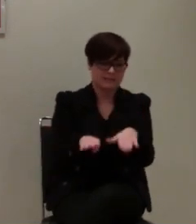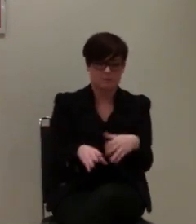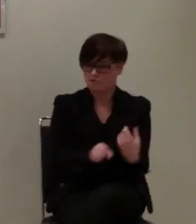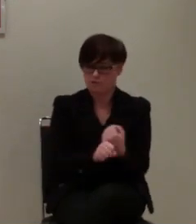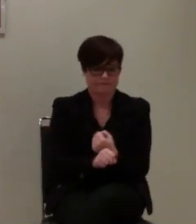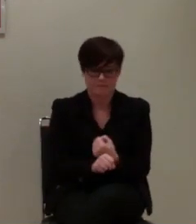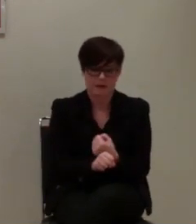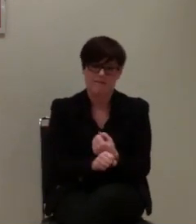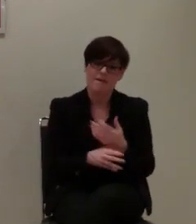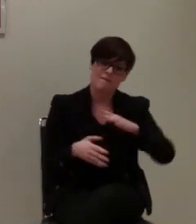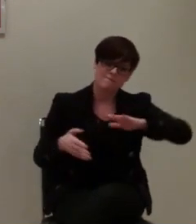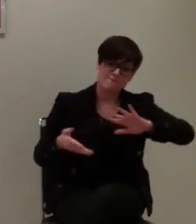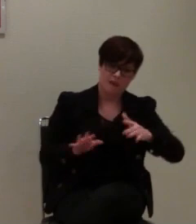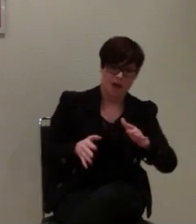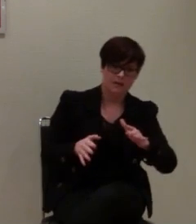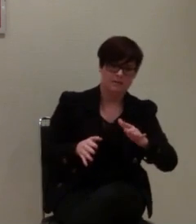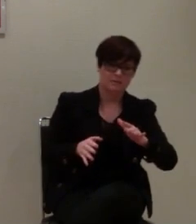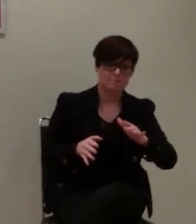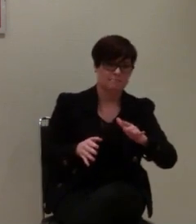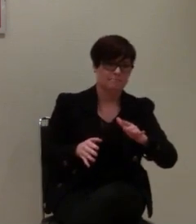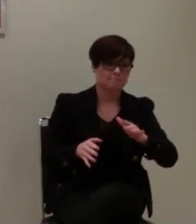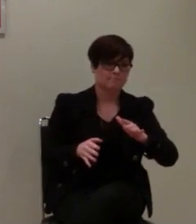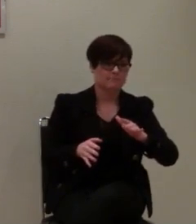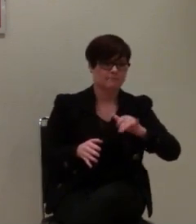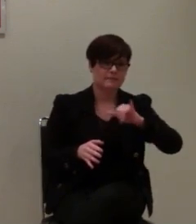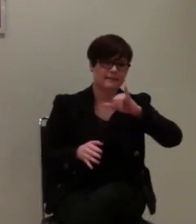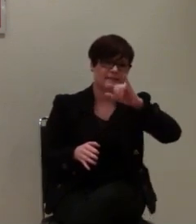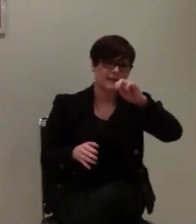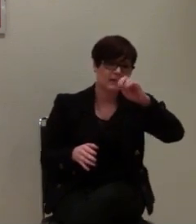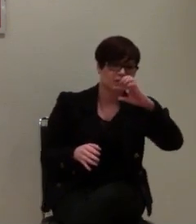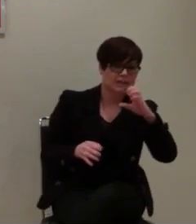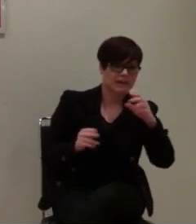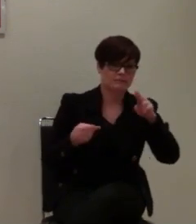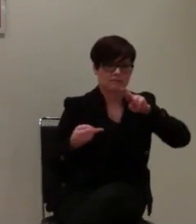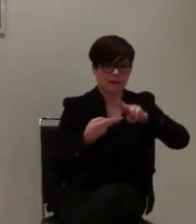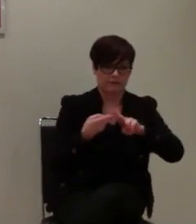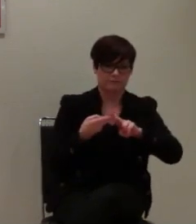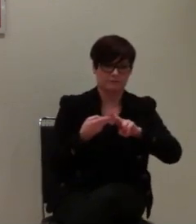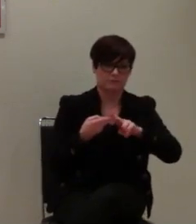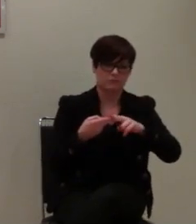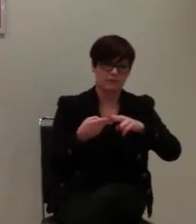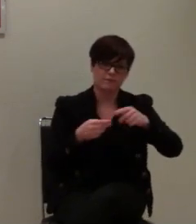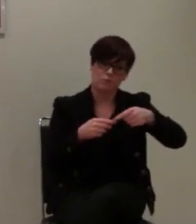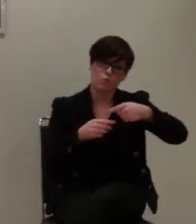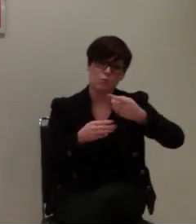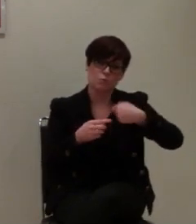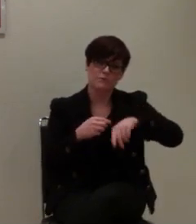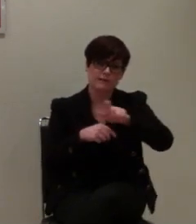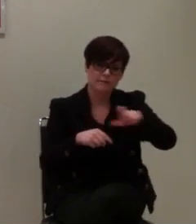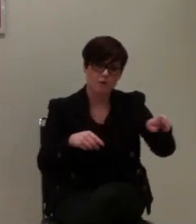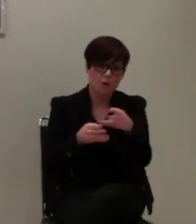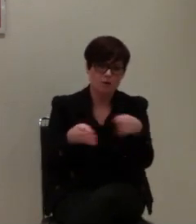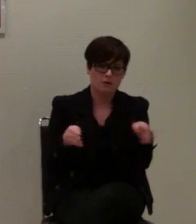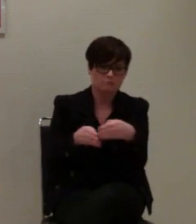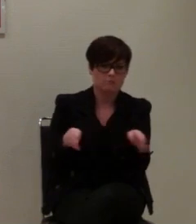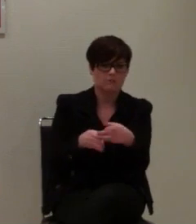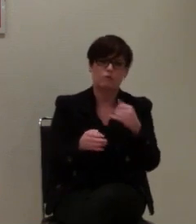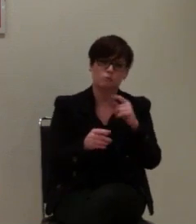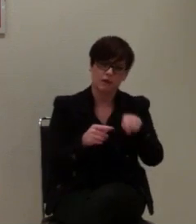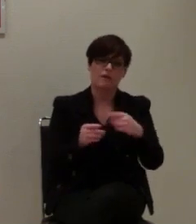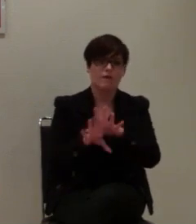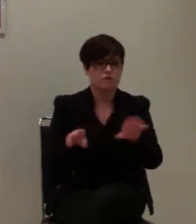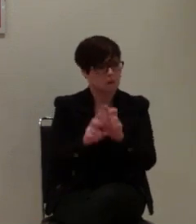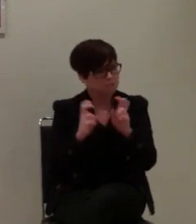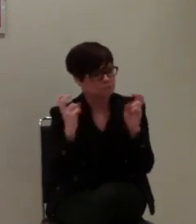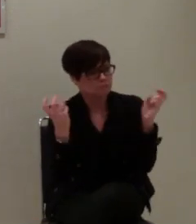Vielleicht, dass wir uns im IEC treffen, im Dezember, das sollte durchaus möglich sein, unter der Woche irgendwann, und dass wir uns im Januar dann eben einfach nochmal